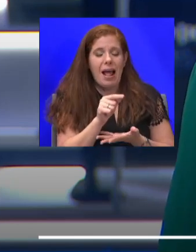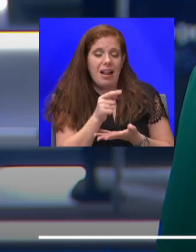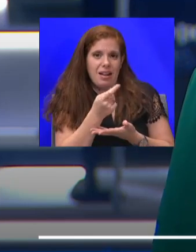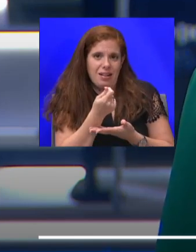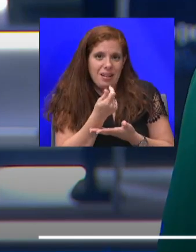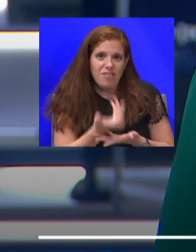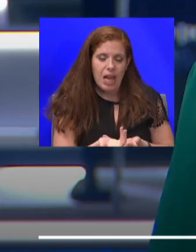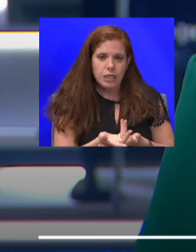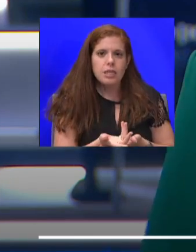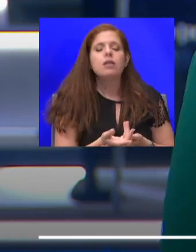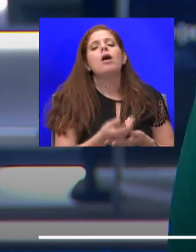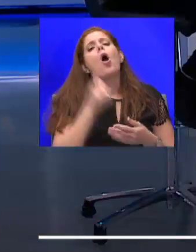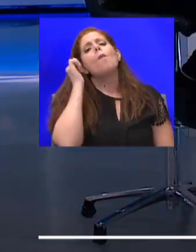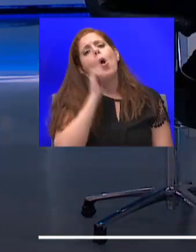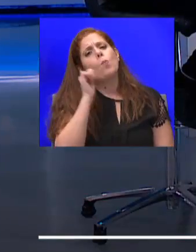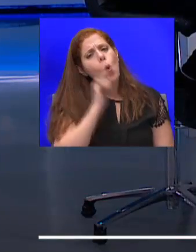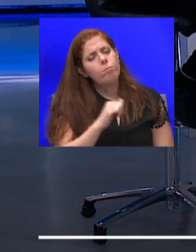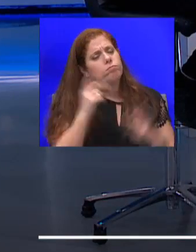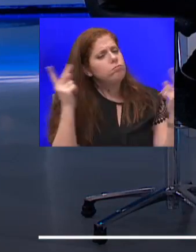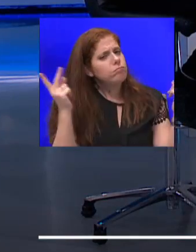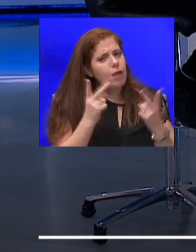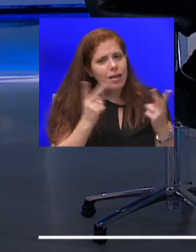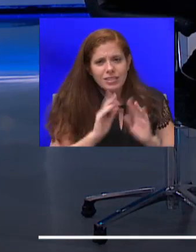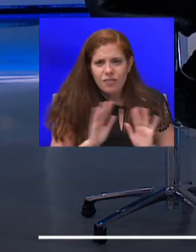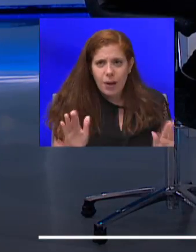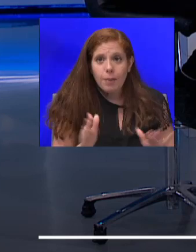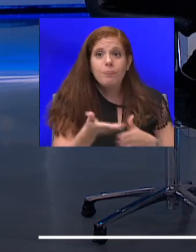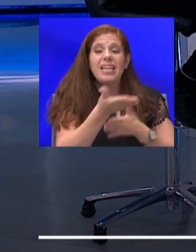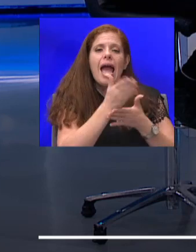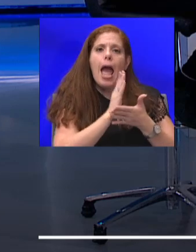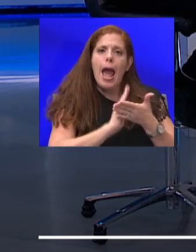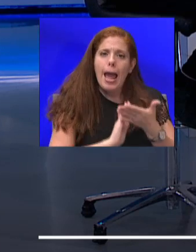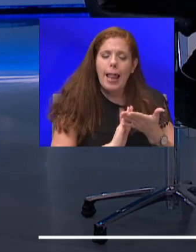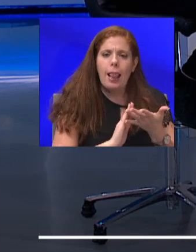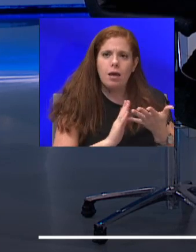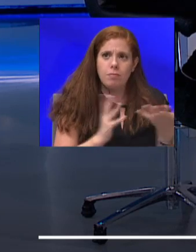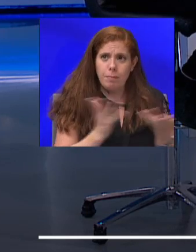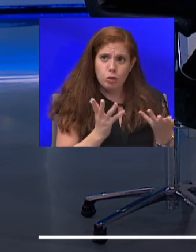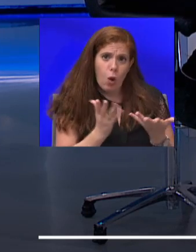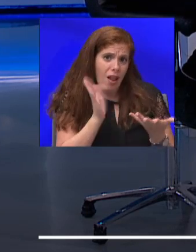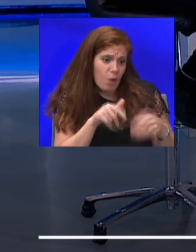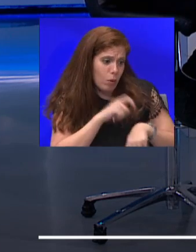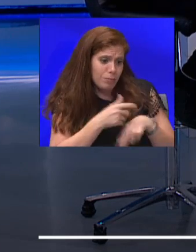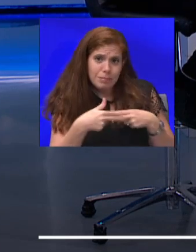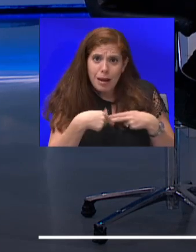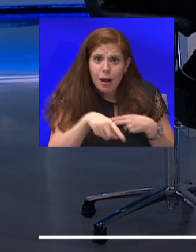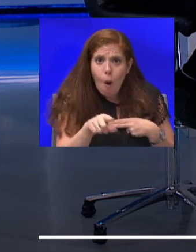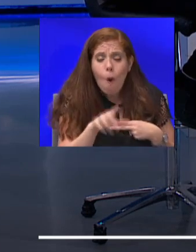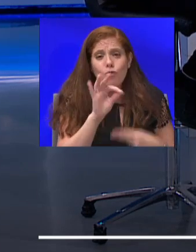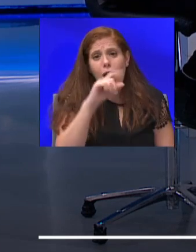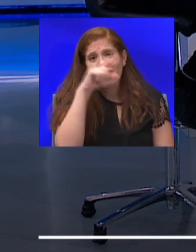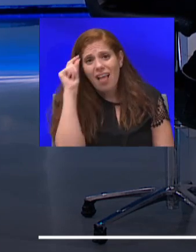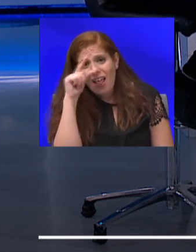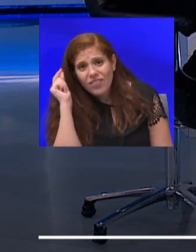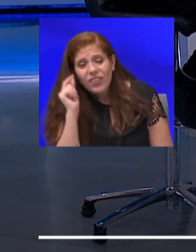אין ספק שהחלק מהדופק, לפחות בזמן הקרוב, של תל אביב, שזה החנויות,